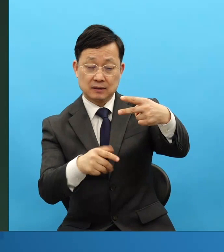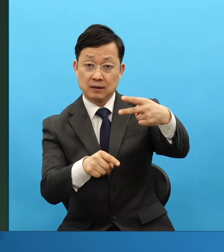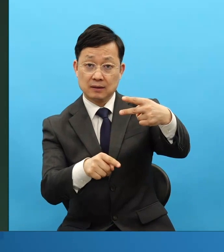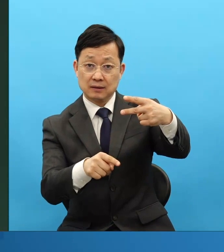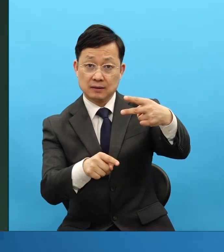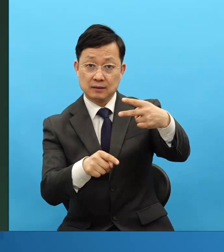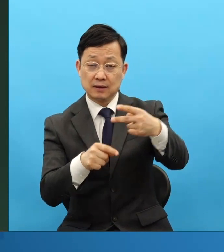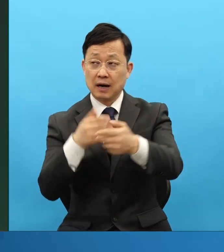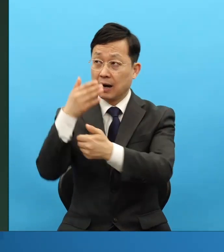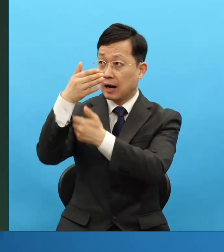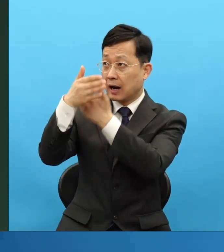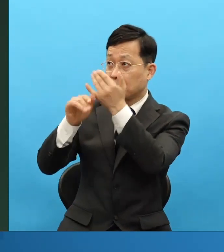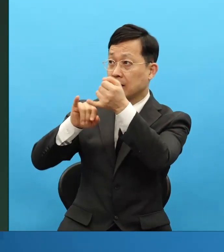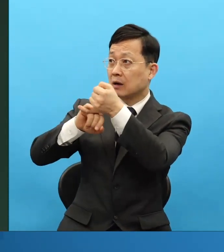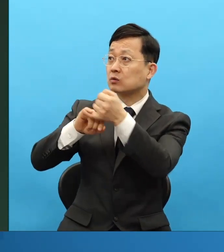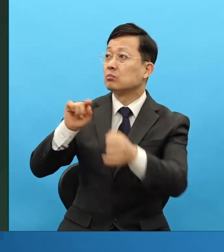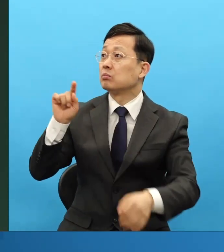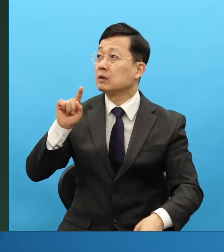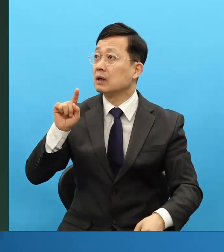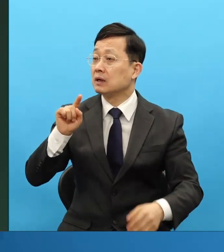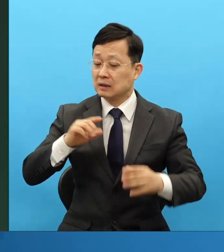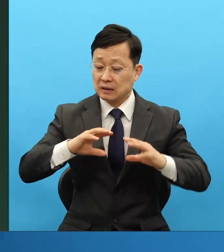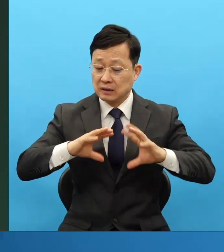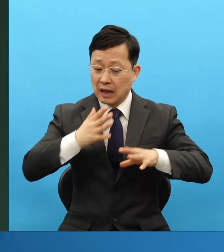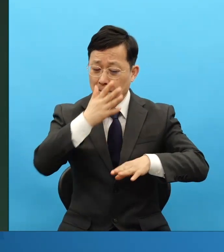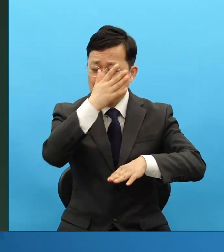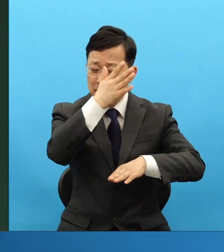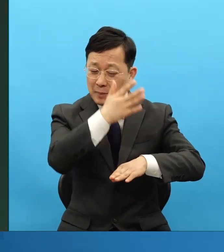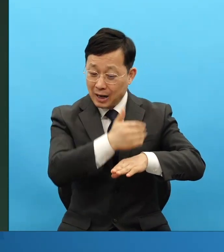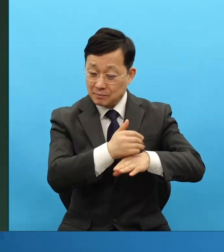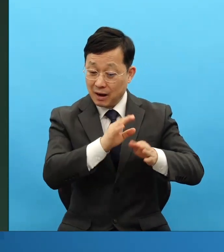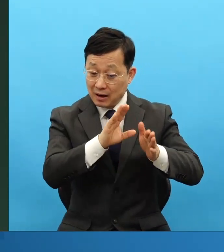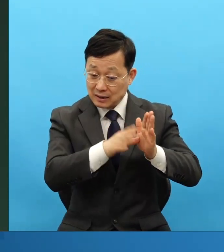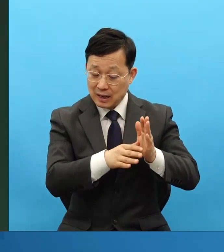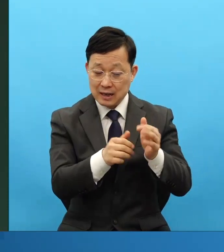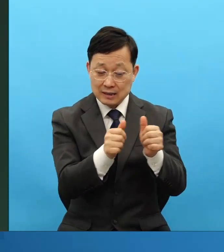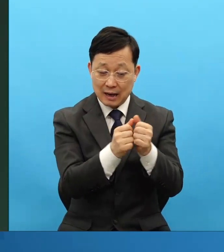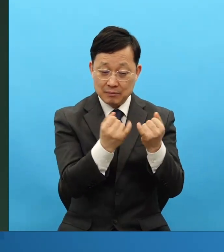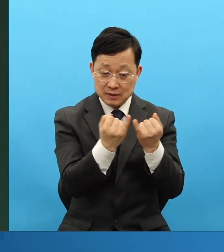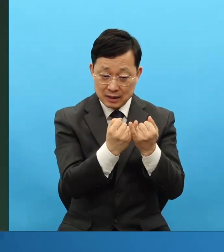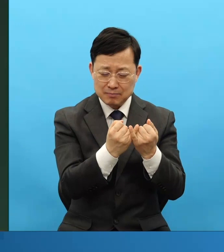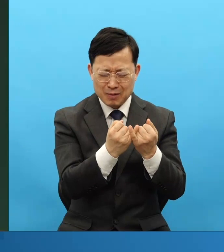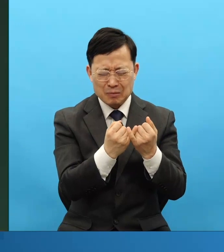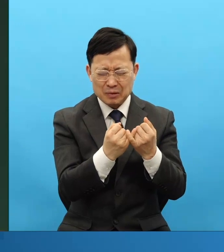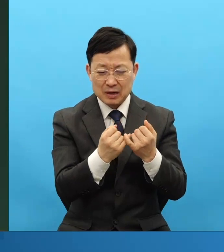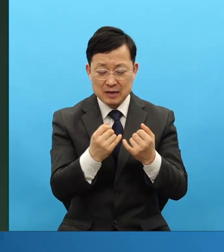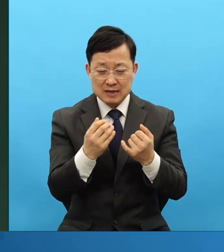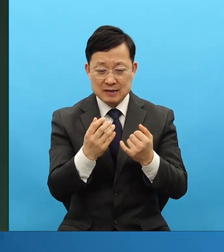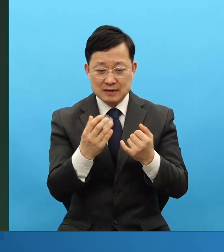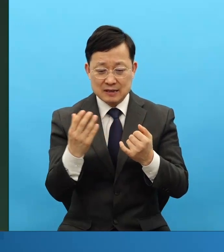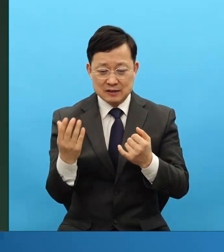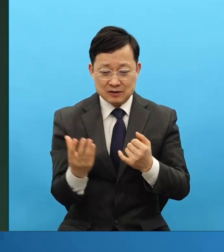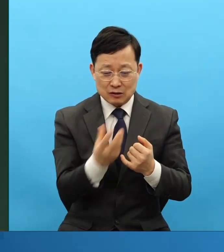약속했어요. 말세의 남녀종에게 물붙듯이 성령의 능력을 부어리라.